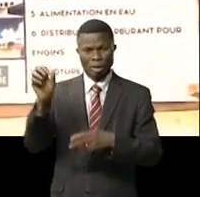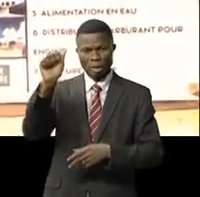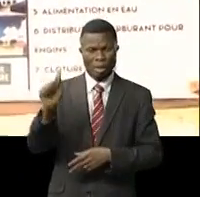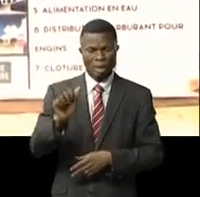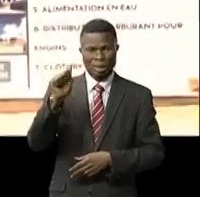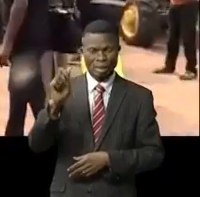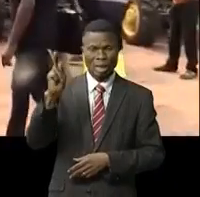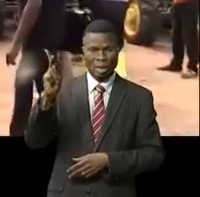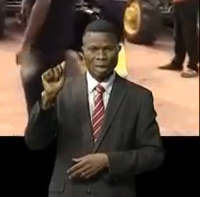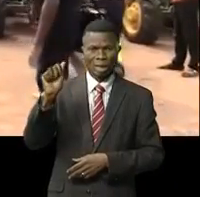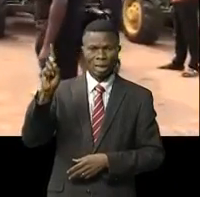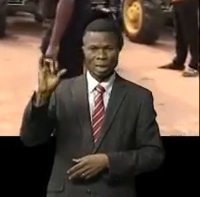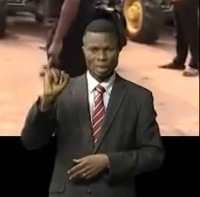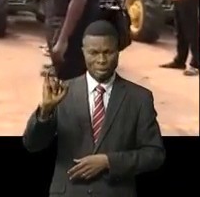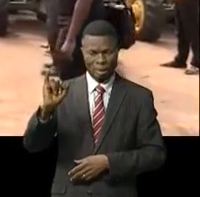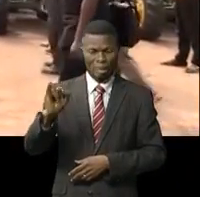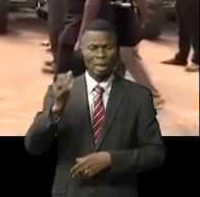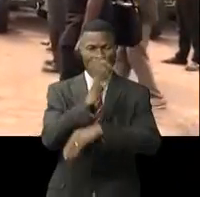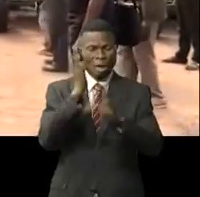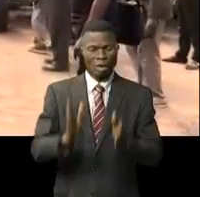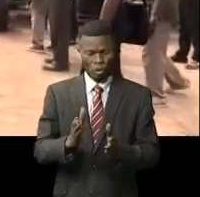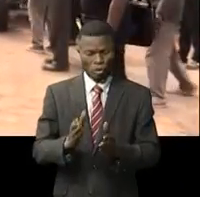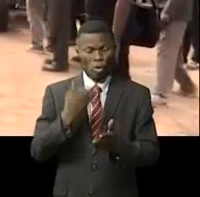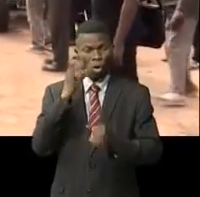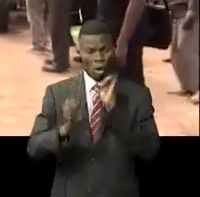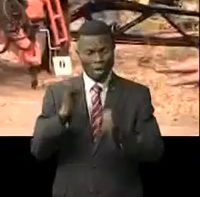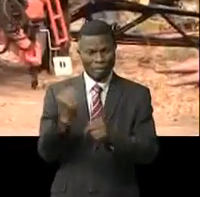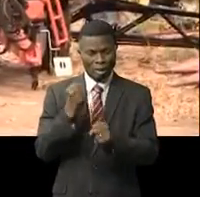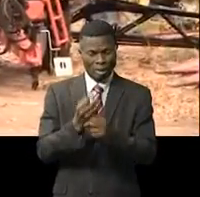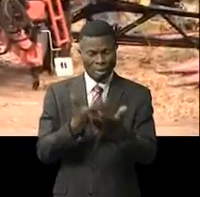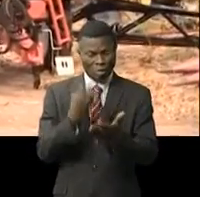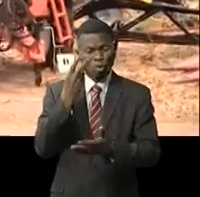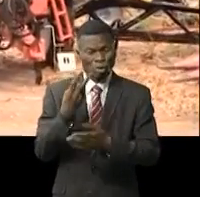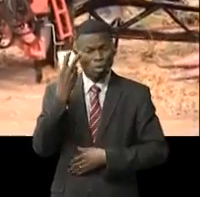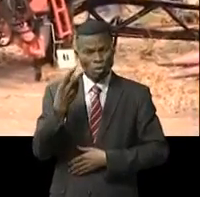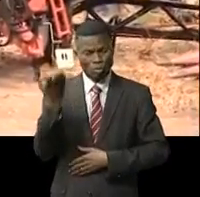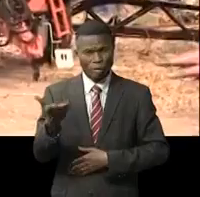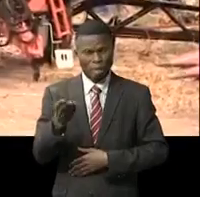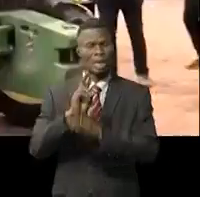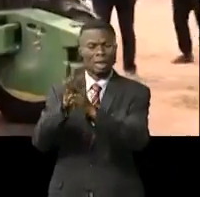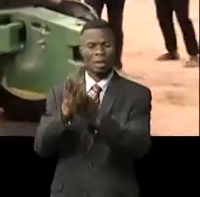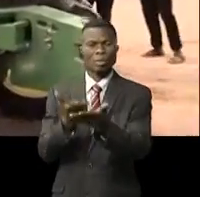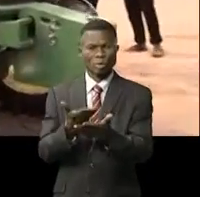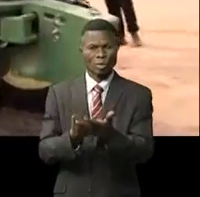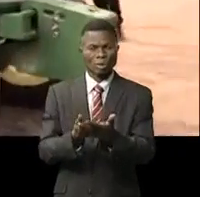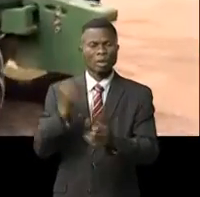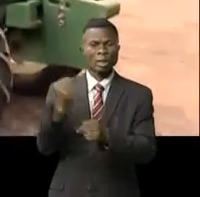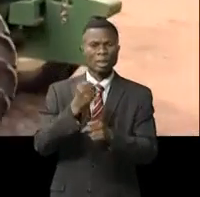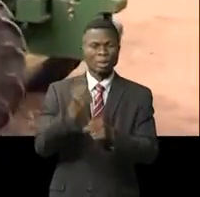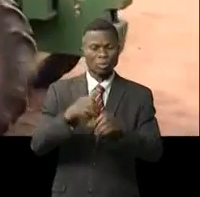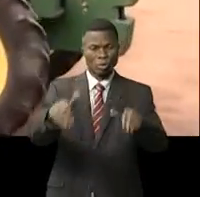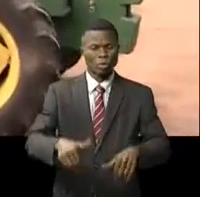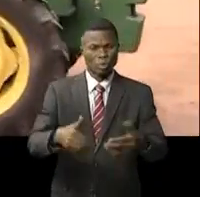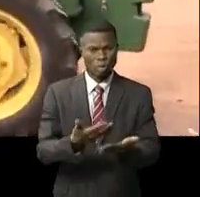dans le Holomami le conseil principal a évalué les équipements que le prestataire DEM a fourni au gestionnaire BAB pour le travail de l